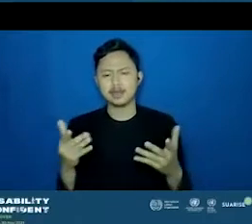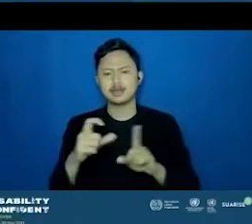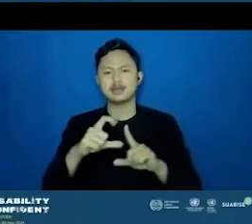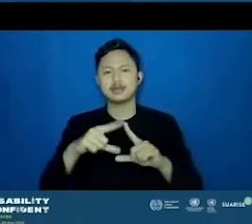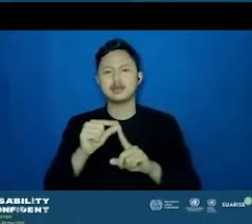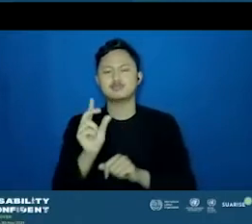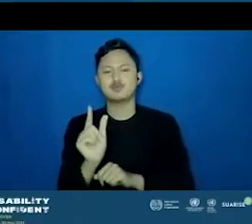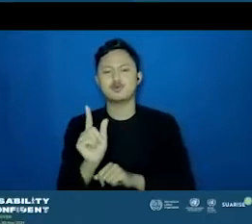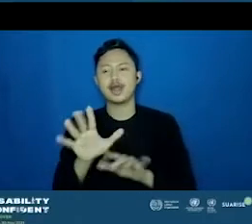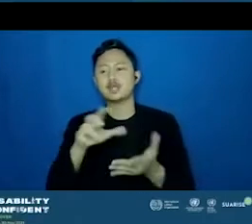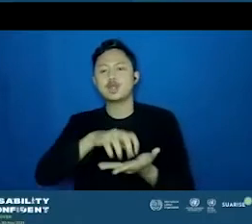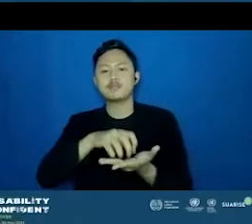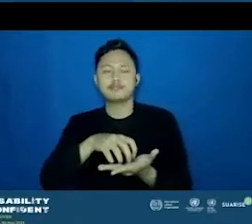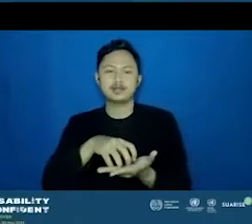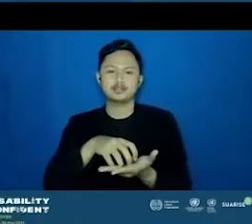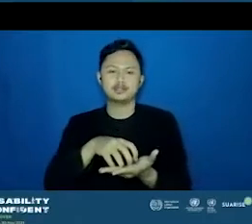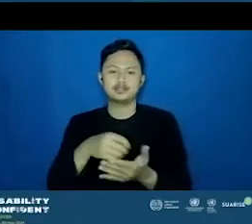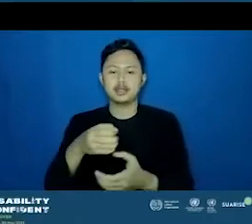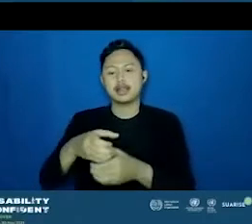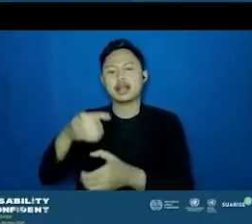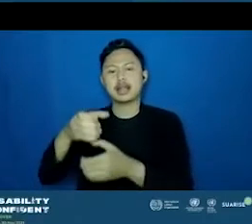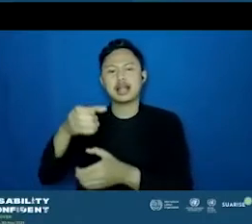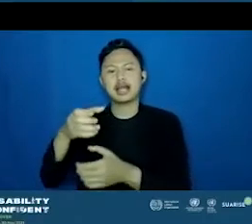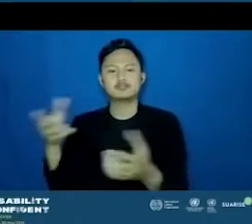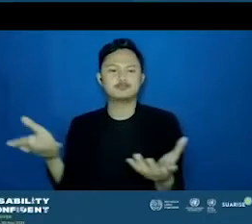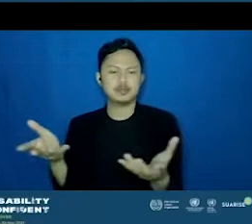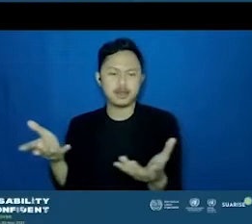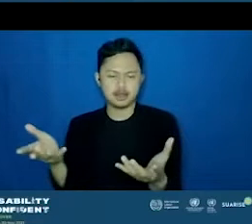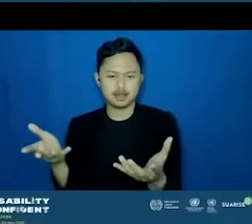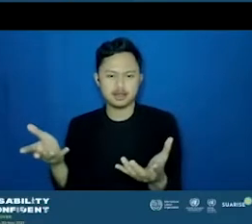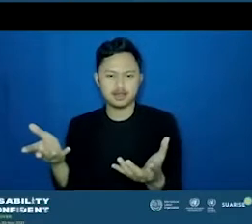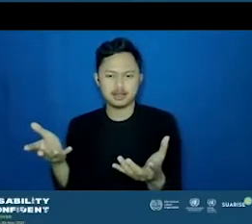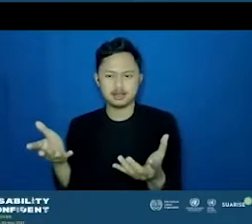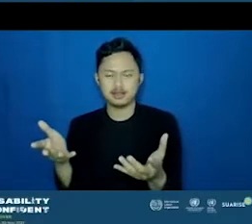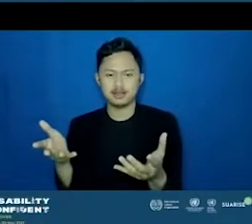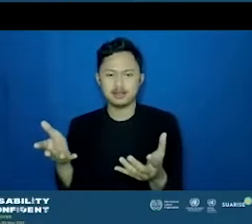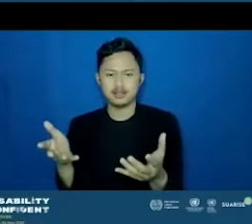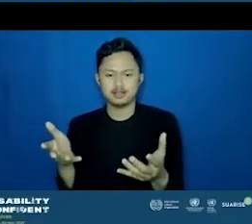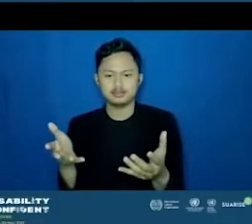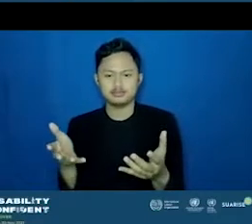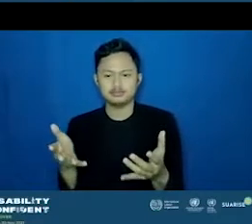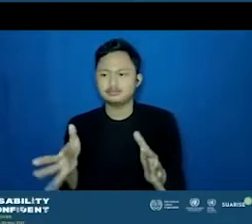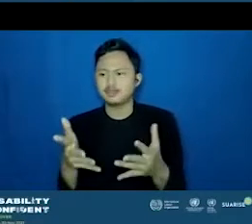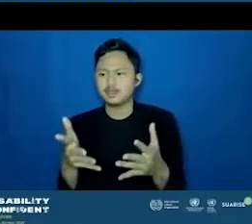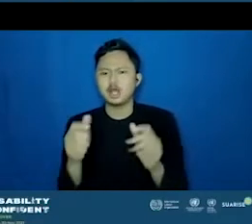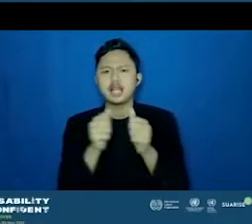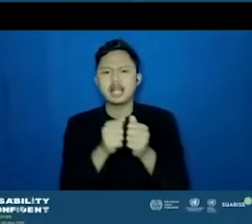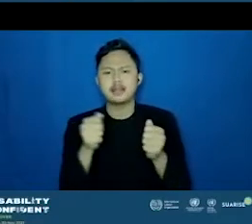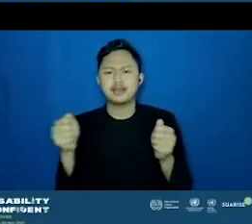tempat untuk ngambil gelas di dapur, ada di lemari yang mana gitu.